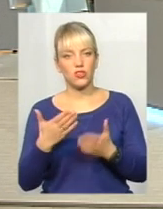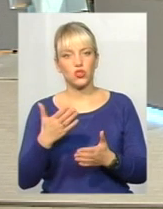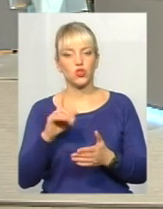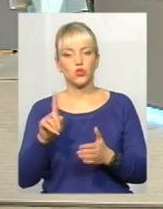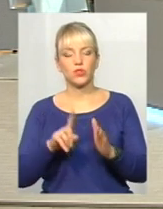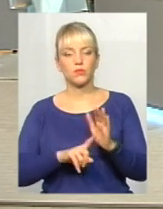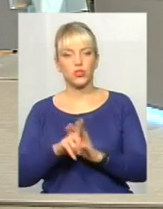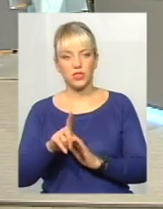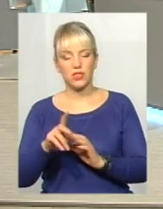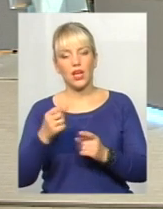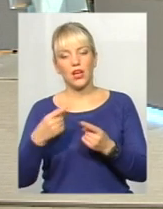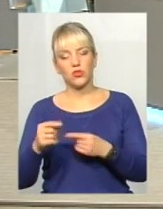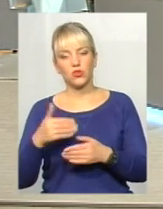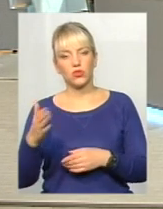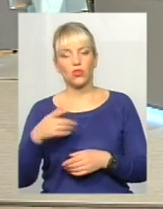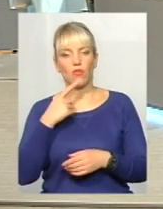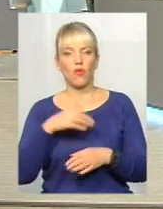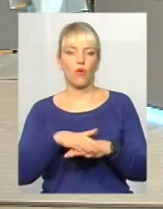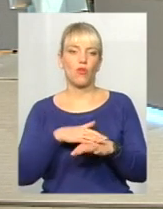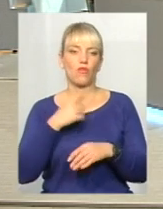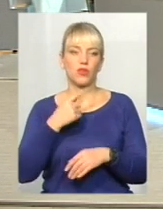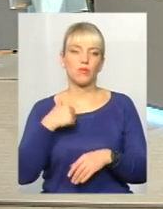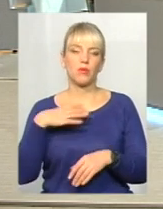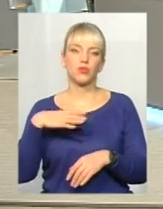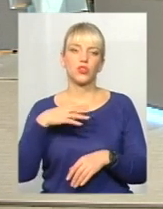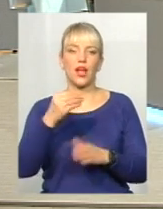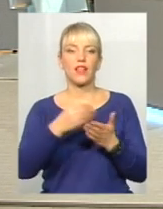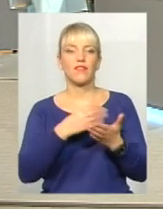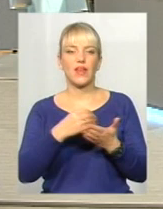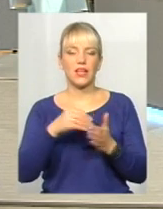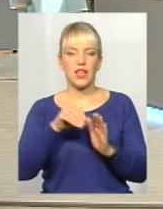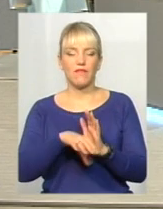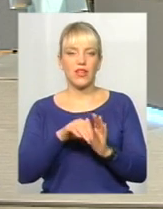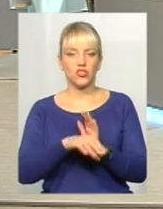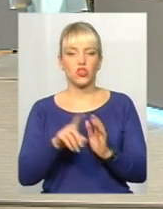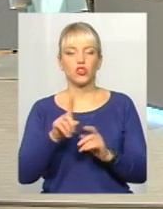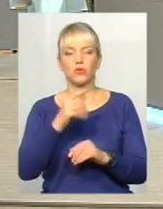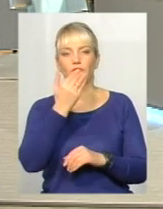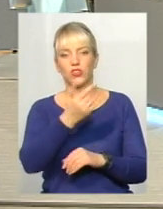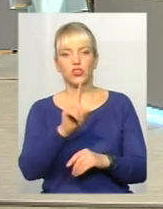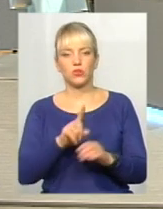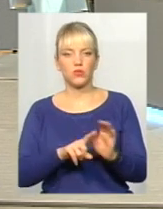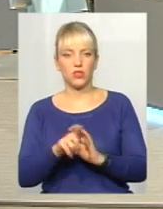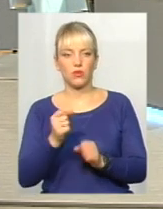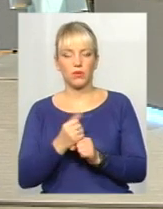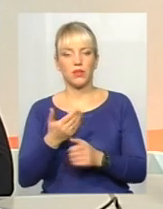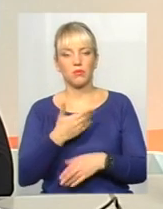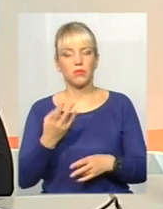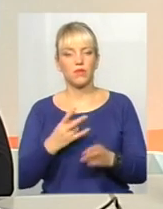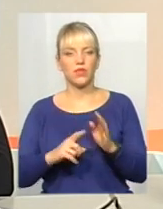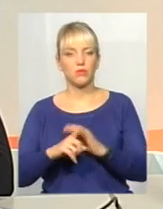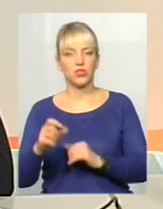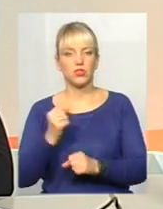почнеться, а з іншої сторони є громада, яка каже, ну ми почекаємо інвестора, поки він почне щось робити. Тобто, ми дійсно маємо взяти на себе відповідальність і